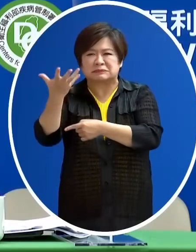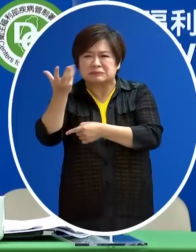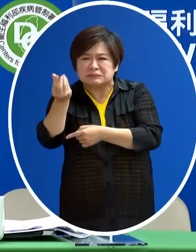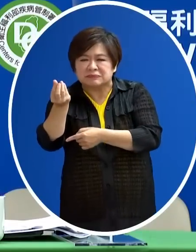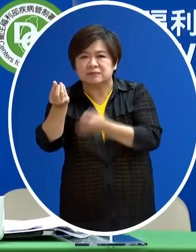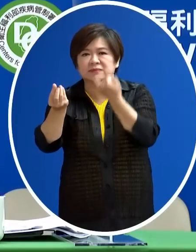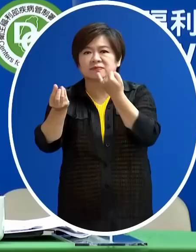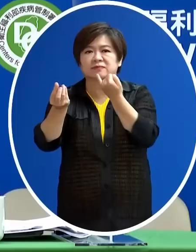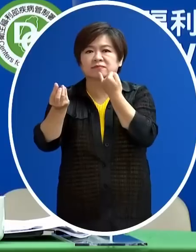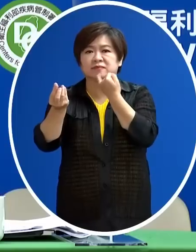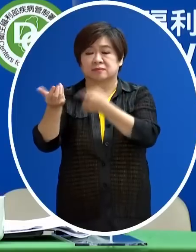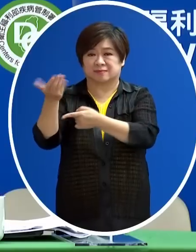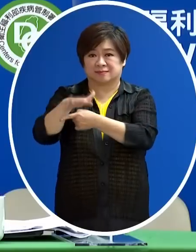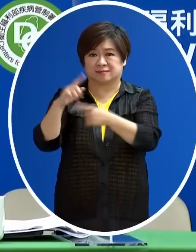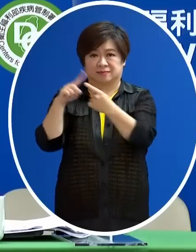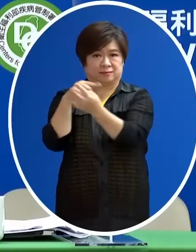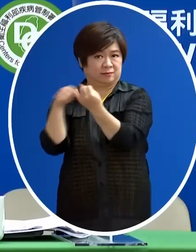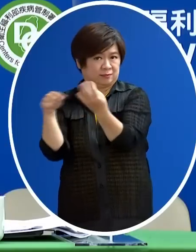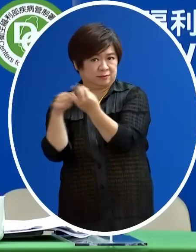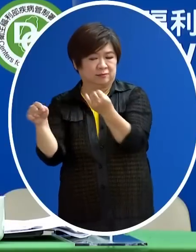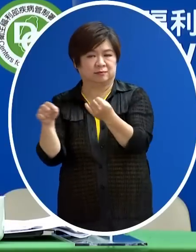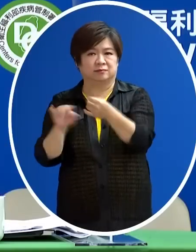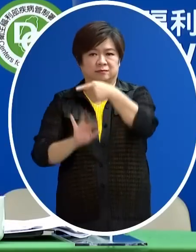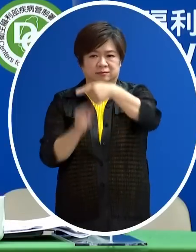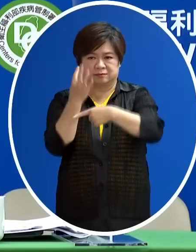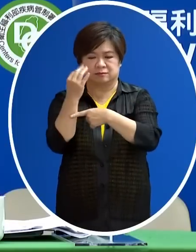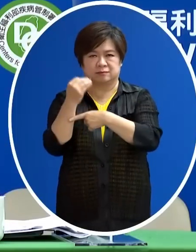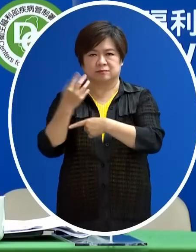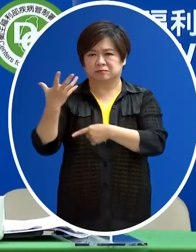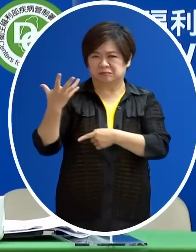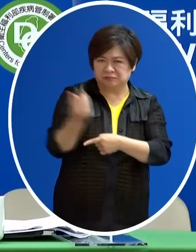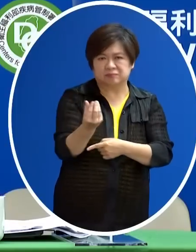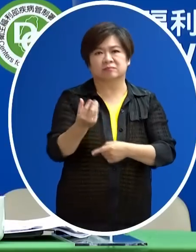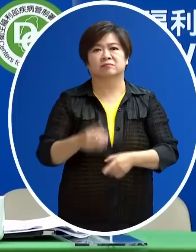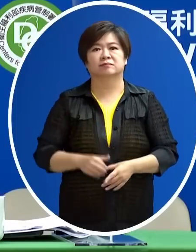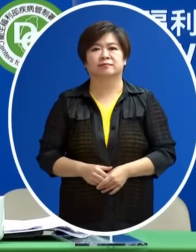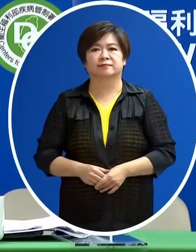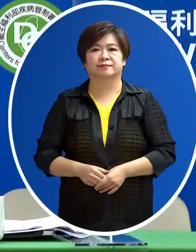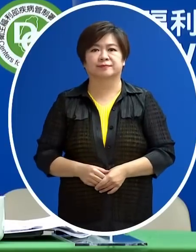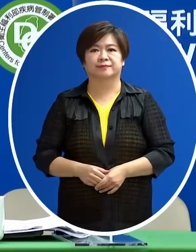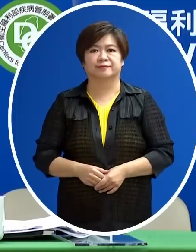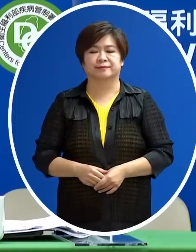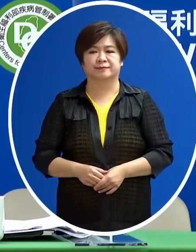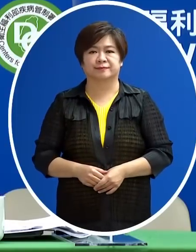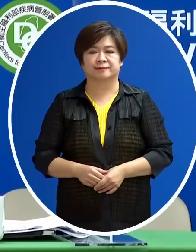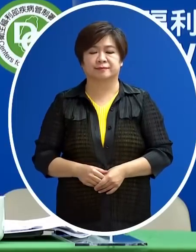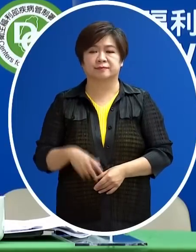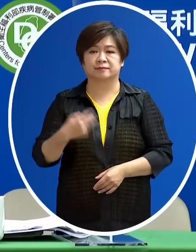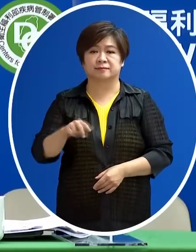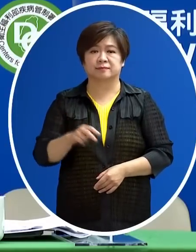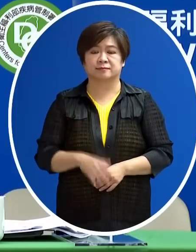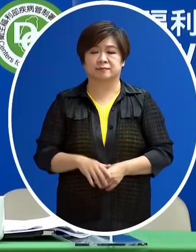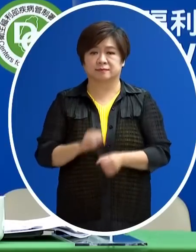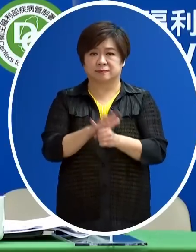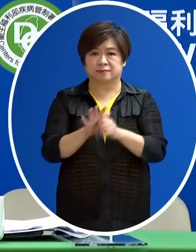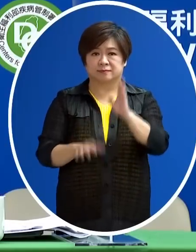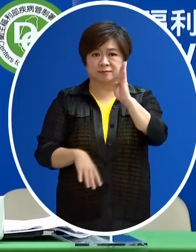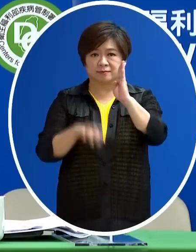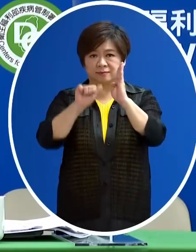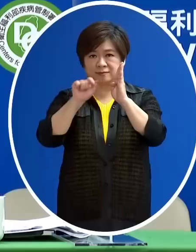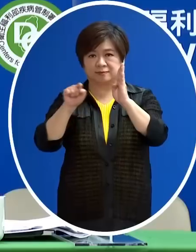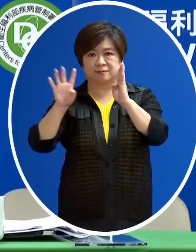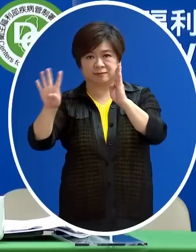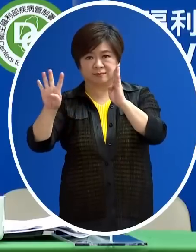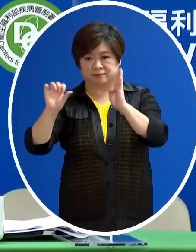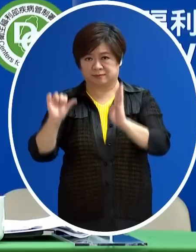這個死亡的人數跟這個致死率越低越好 那再來BA.4跟BA.5